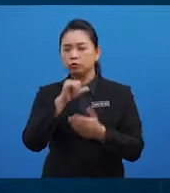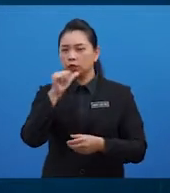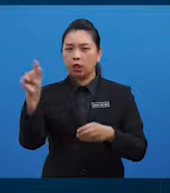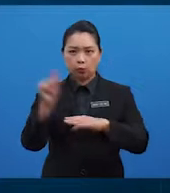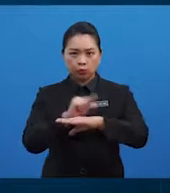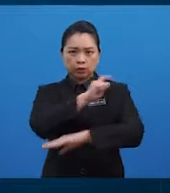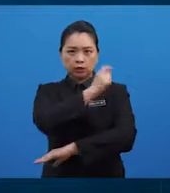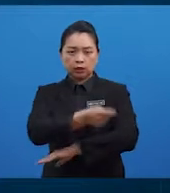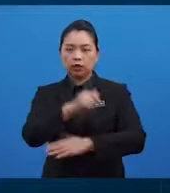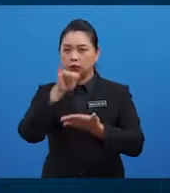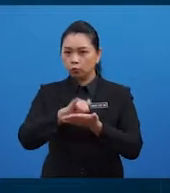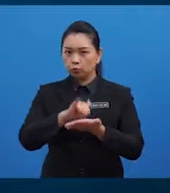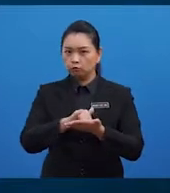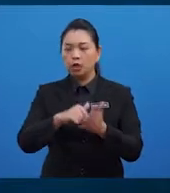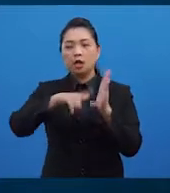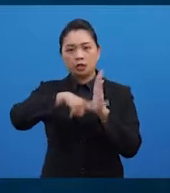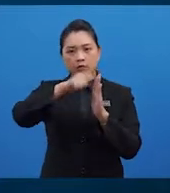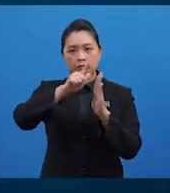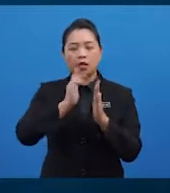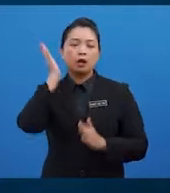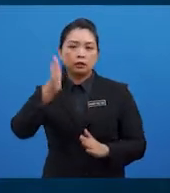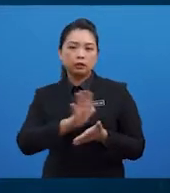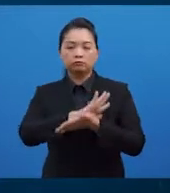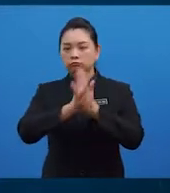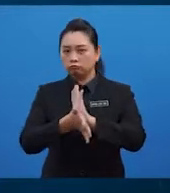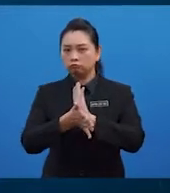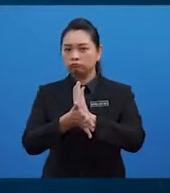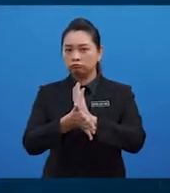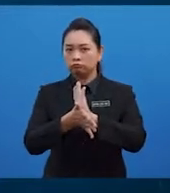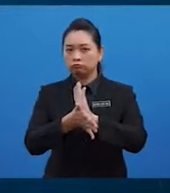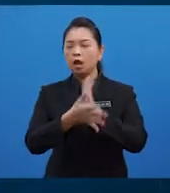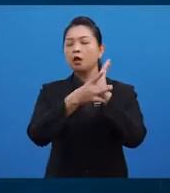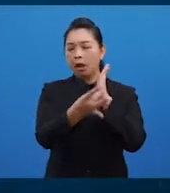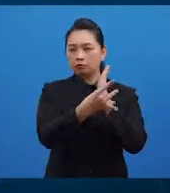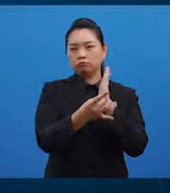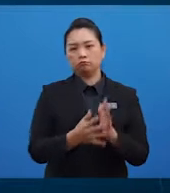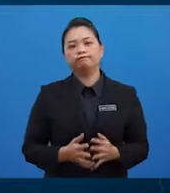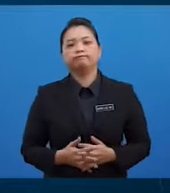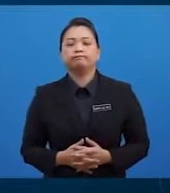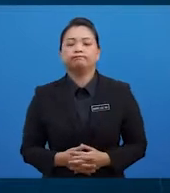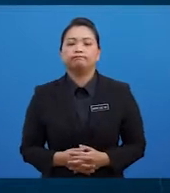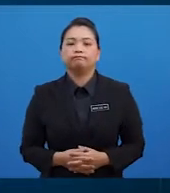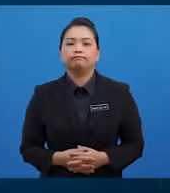tenaga dalam tempoh tertentu, lebihan akan menjadi lemak.